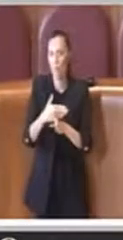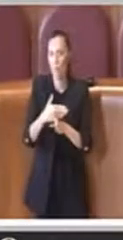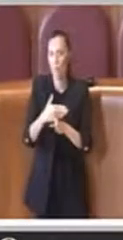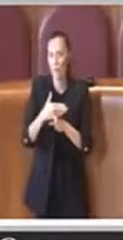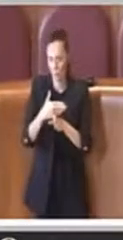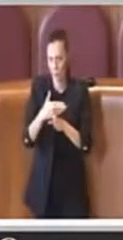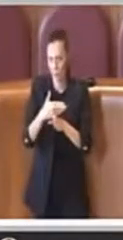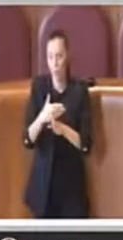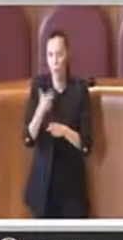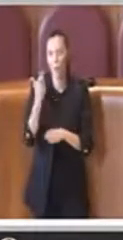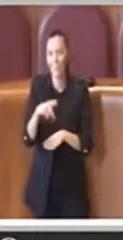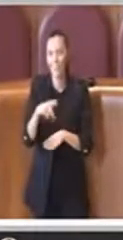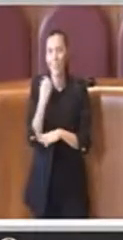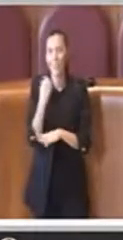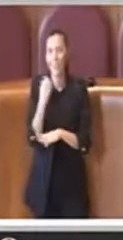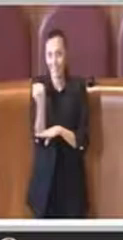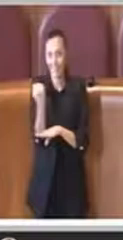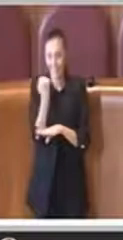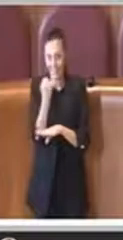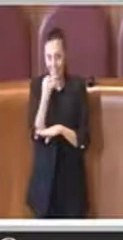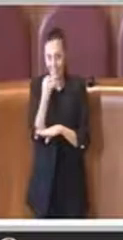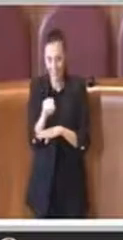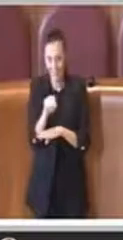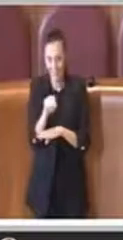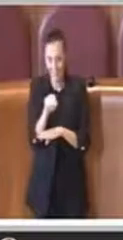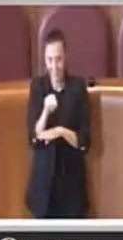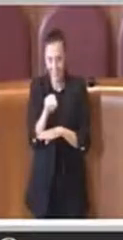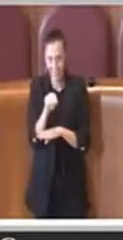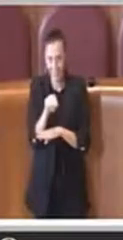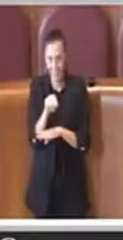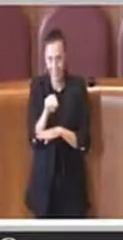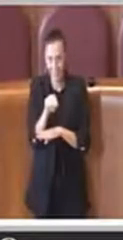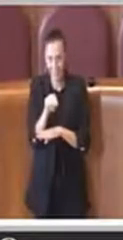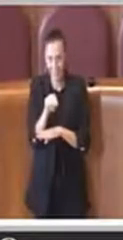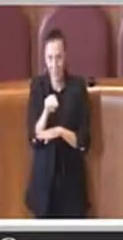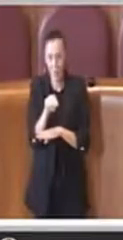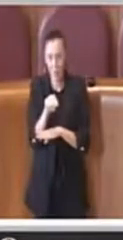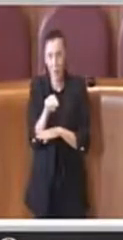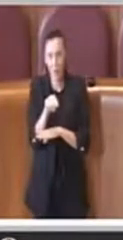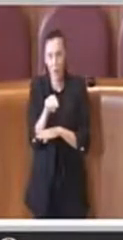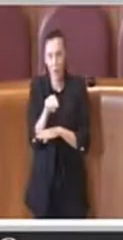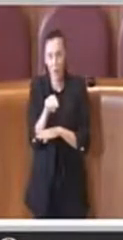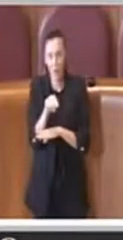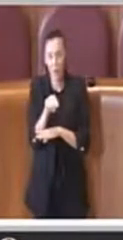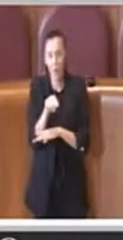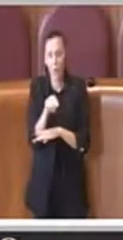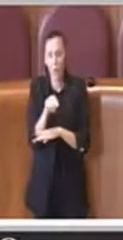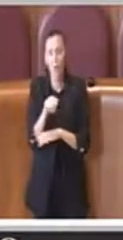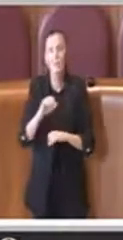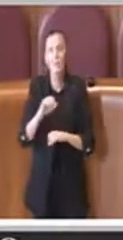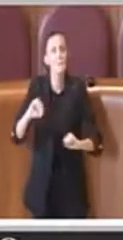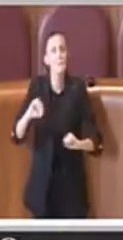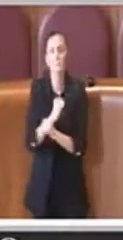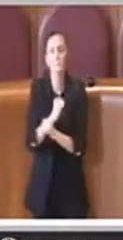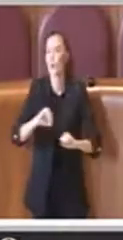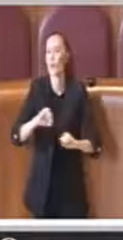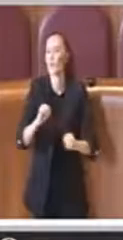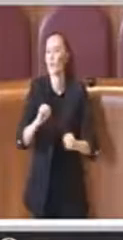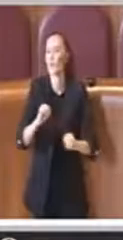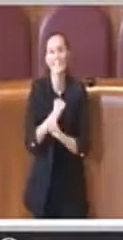evidentemente non può essere relegato, ancora una volta uso questo termine, alle libere interpretazioni e